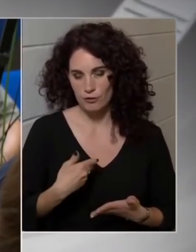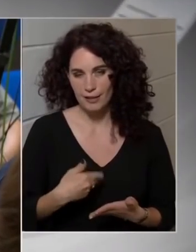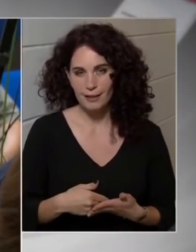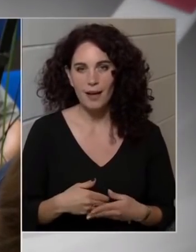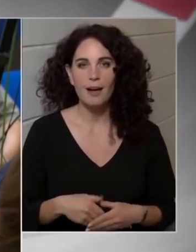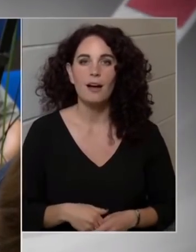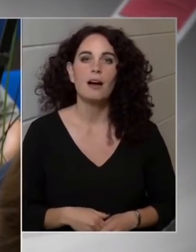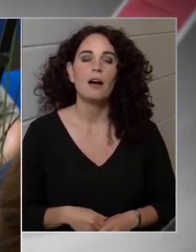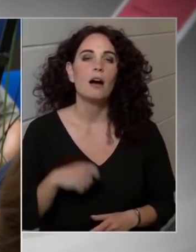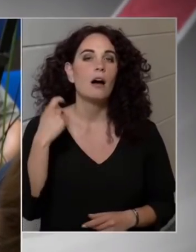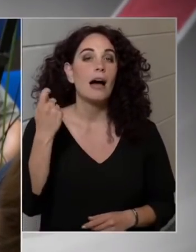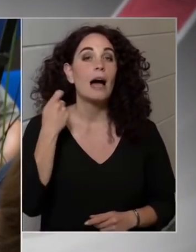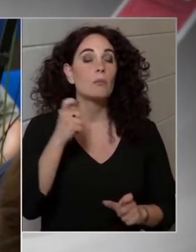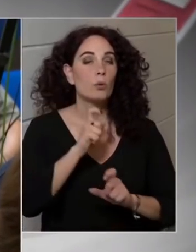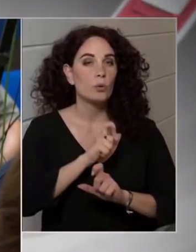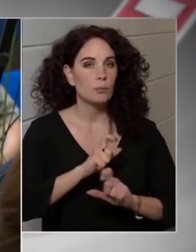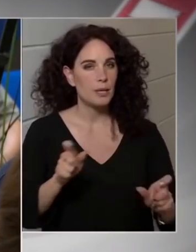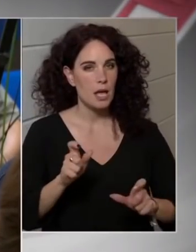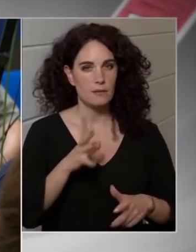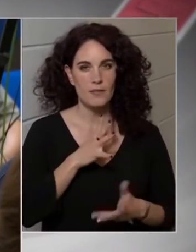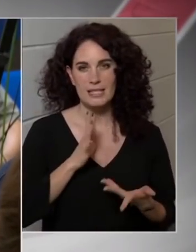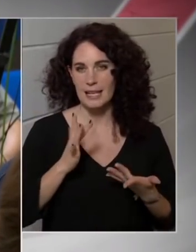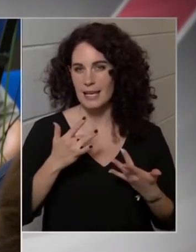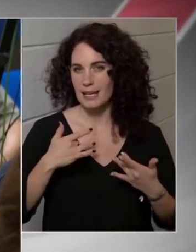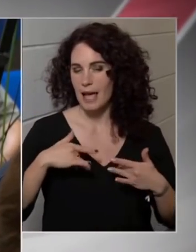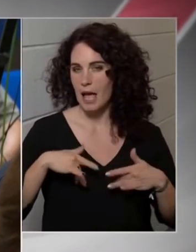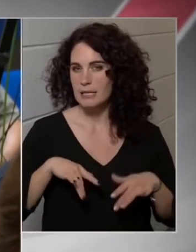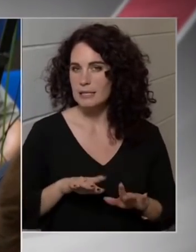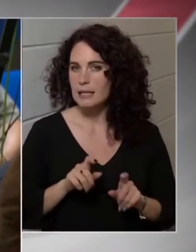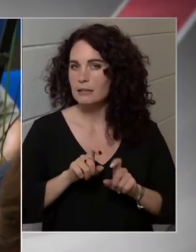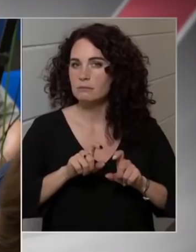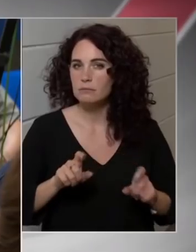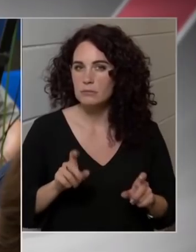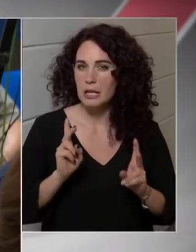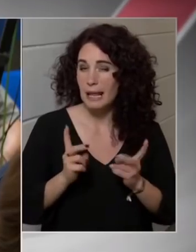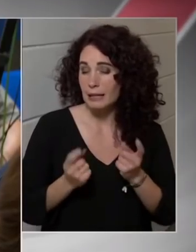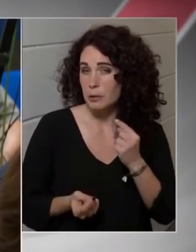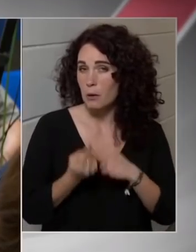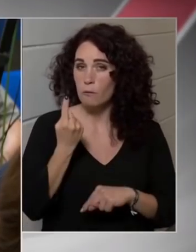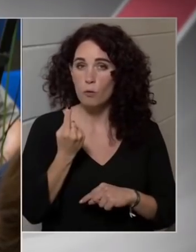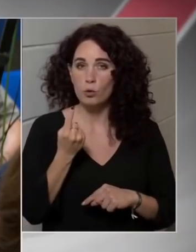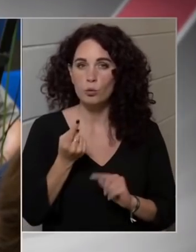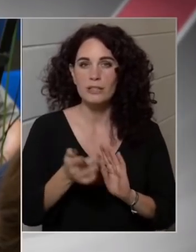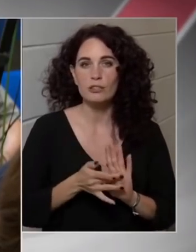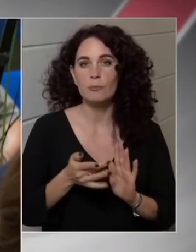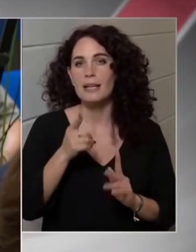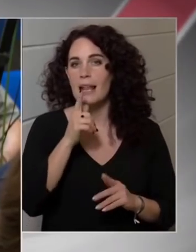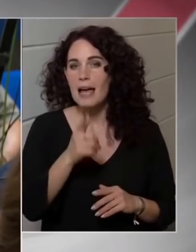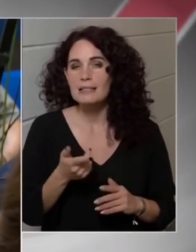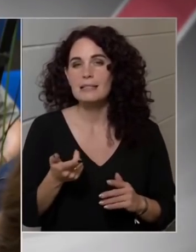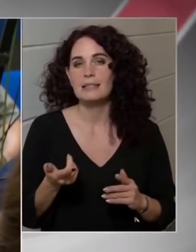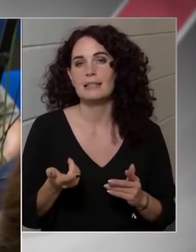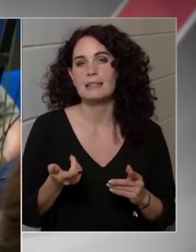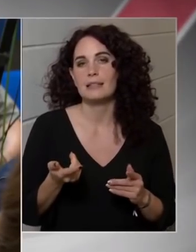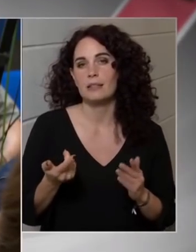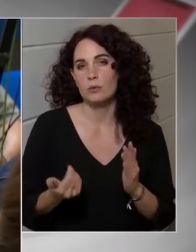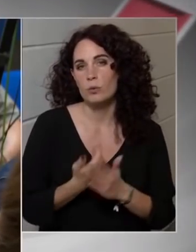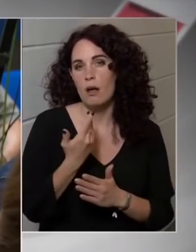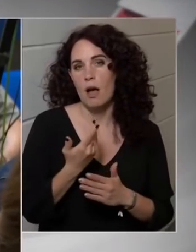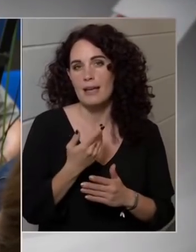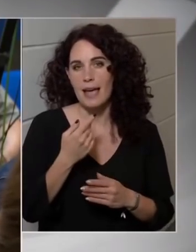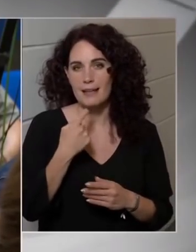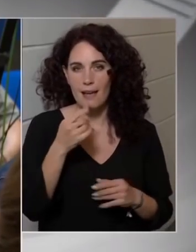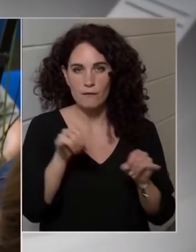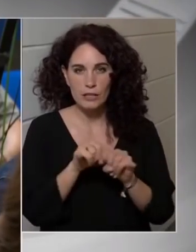hogy a háború miatti veszélyhelyzetben előfordulhat-e, hogy ismét lesz nyelvvizsga amnesztia. A járvány miatti